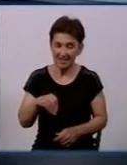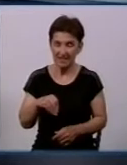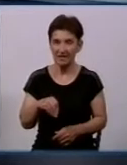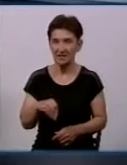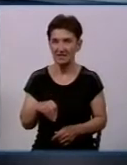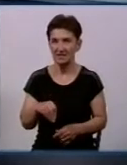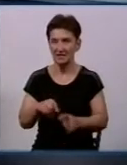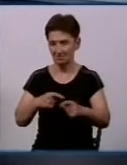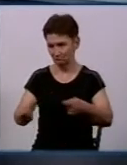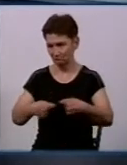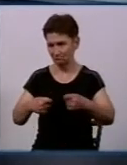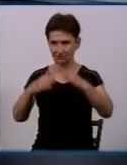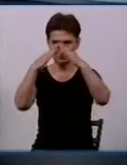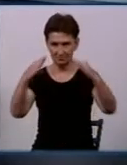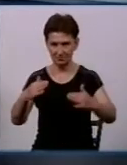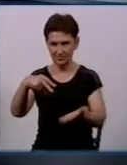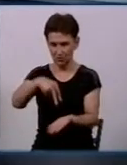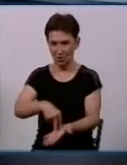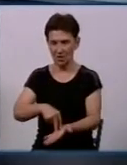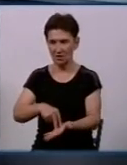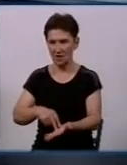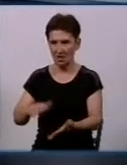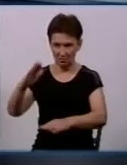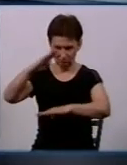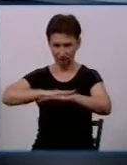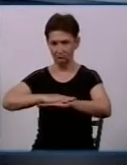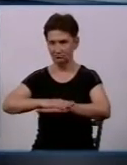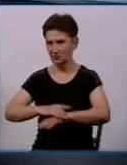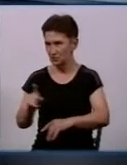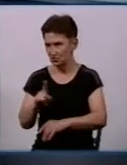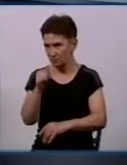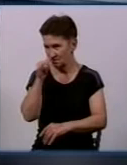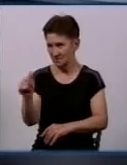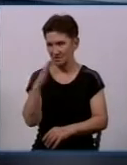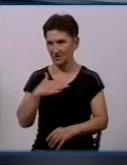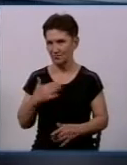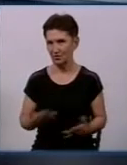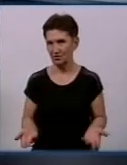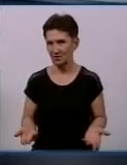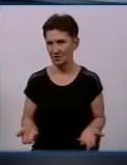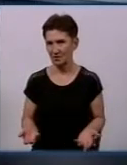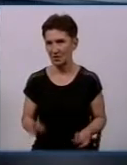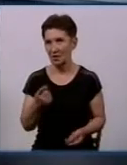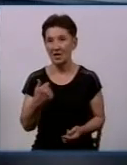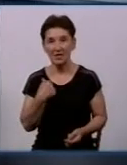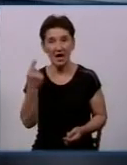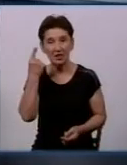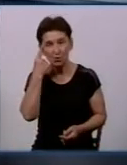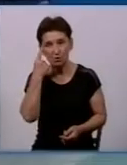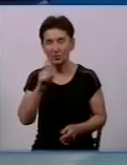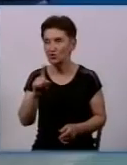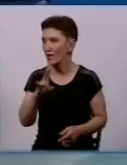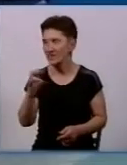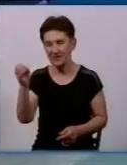ларьки в нас встановлюються там і так, щоб не заважати не тільки вашій службі, а будь-якій іншій? Я думаю, що це не навмисно робиться, але що